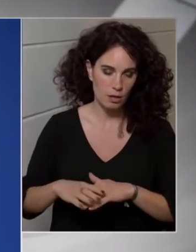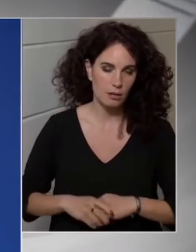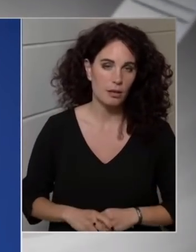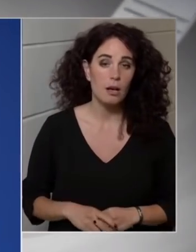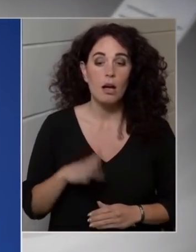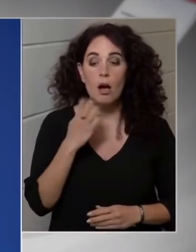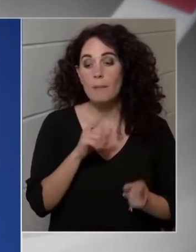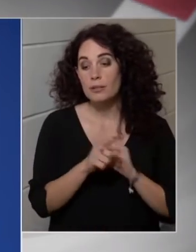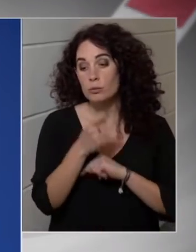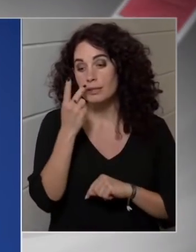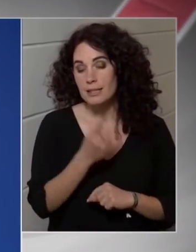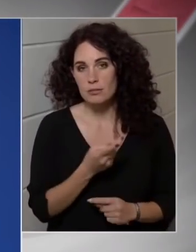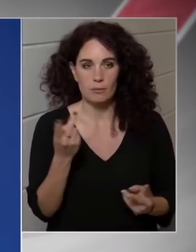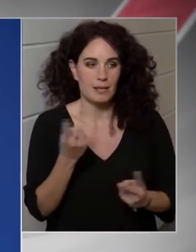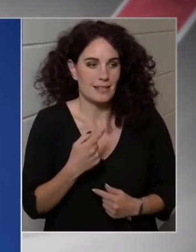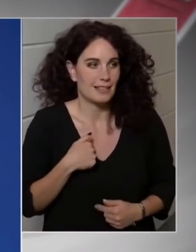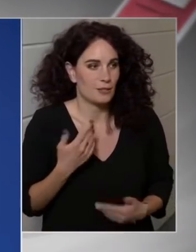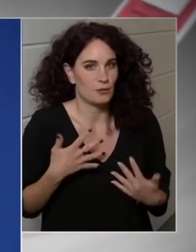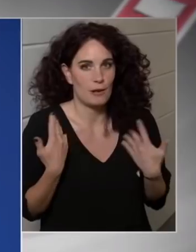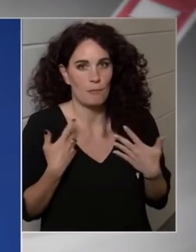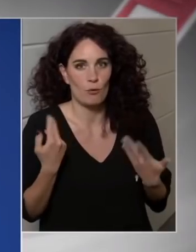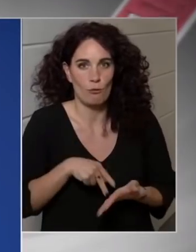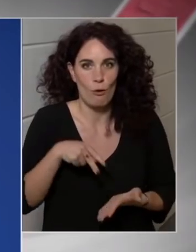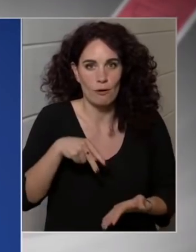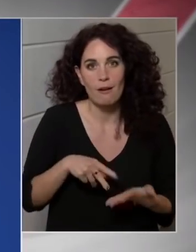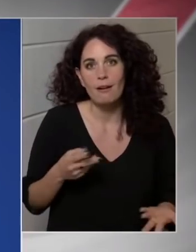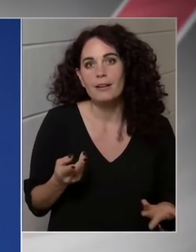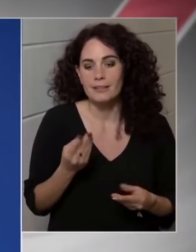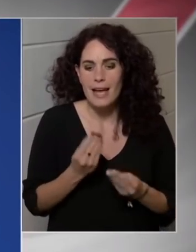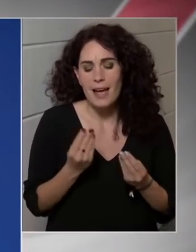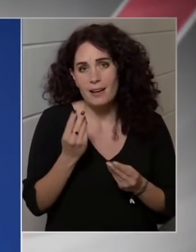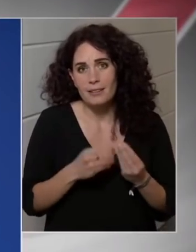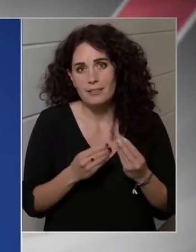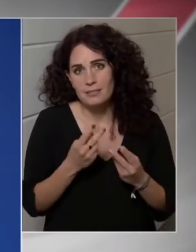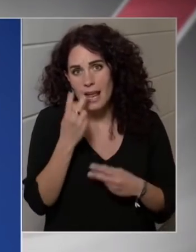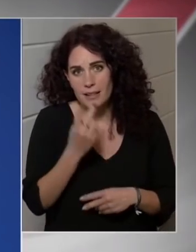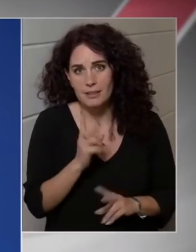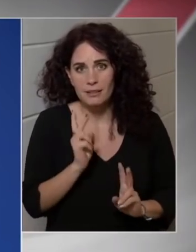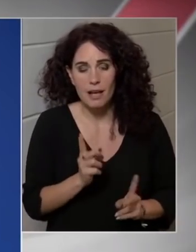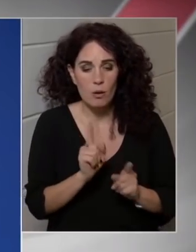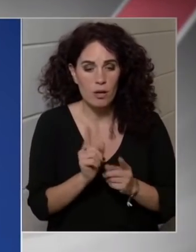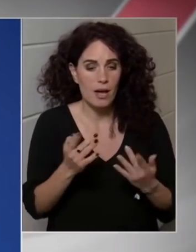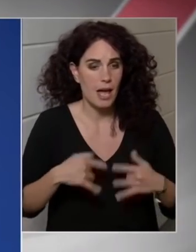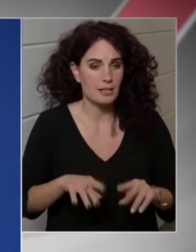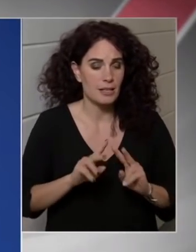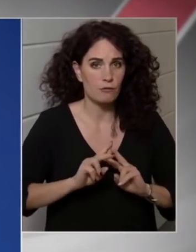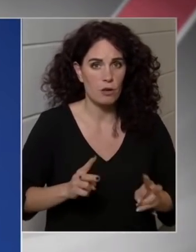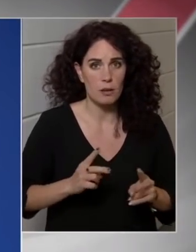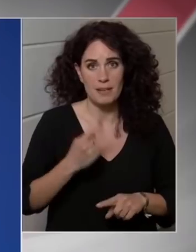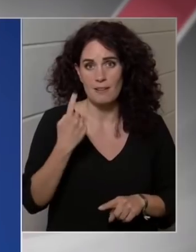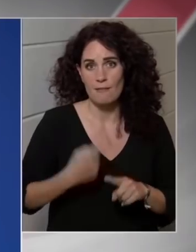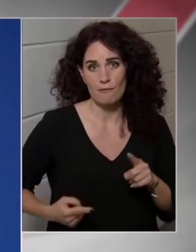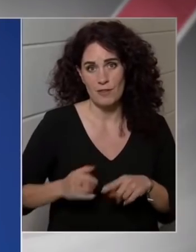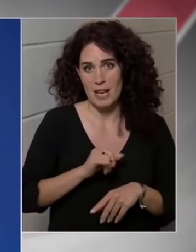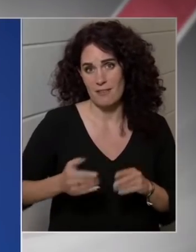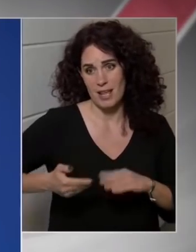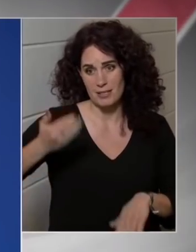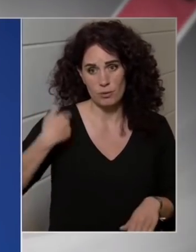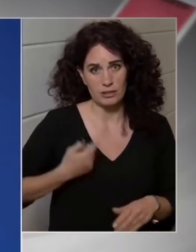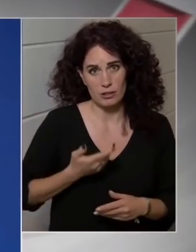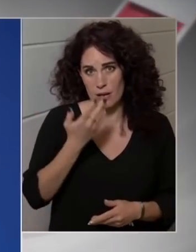ha pedig úgy nézzük természetesen, én sem örülök neki, de látni kell azt, hogy van egy olyan helyzet, amivel ezelőtt akár csak fél évvel senki nem